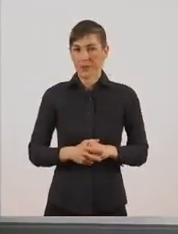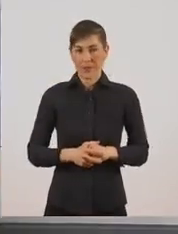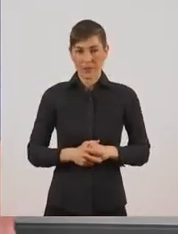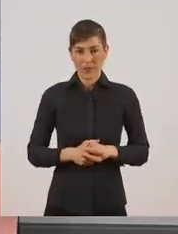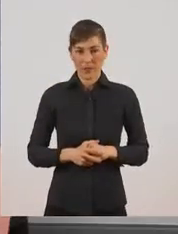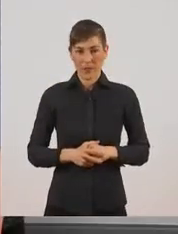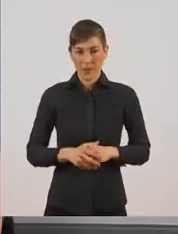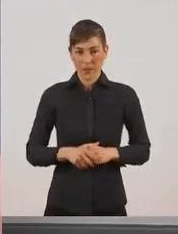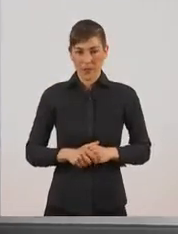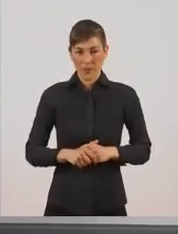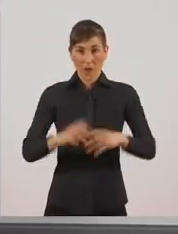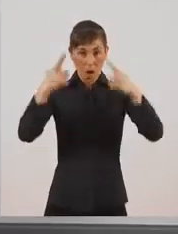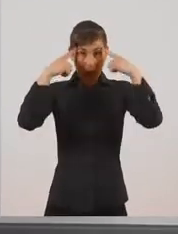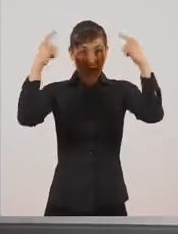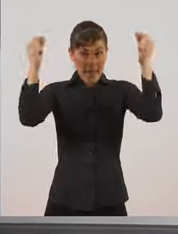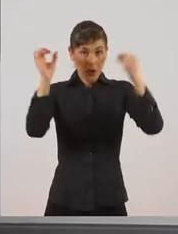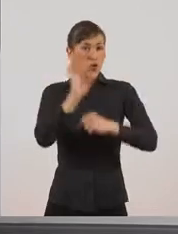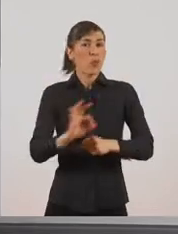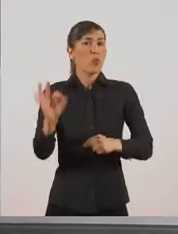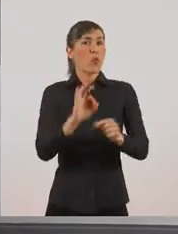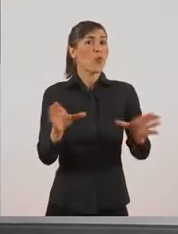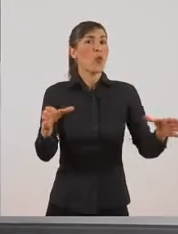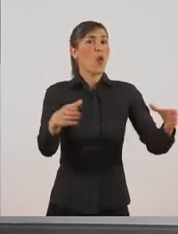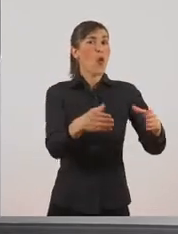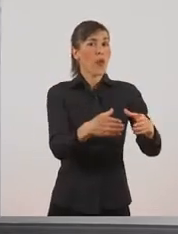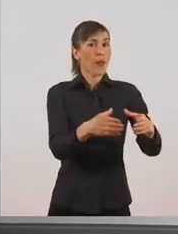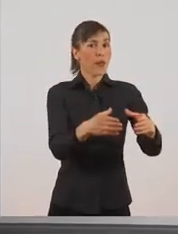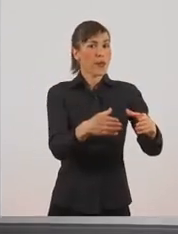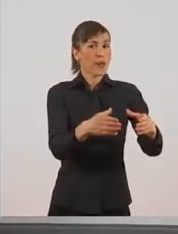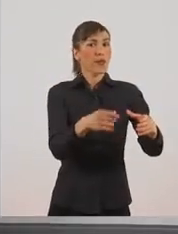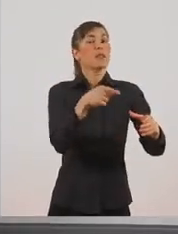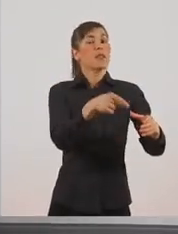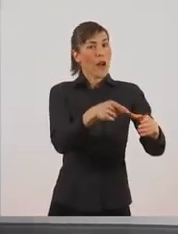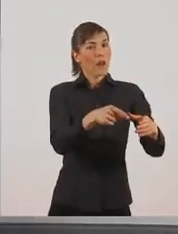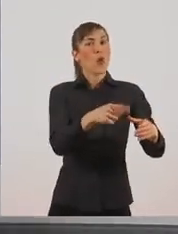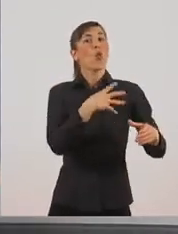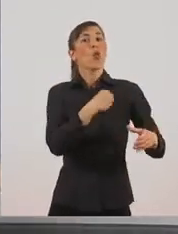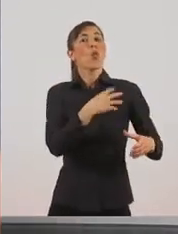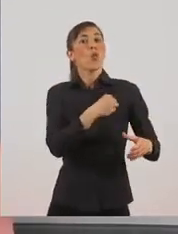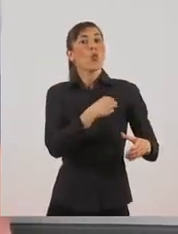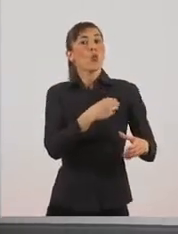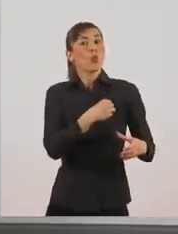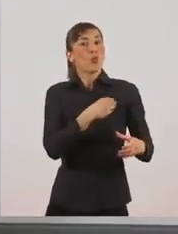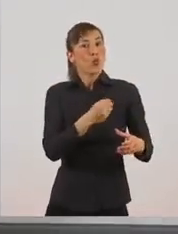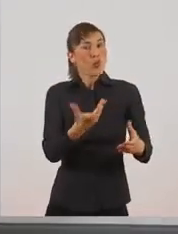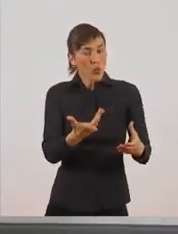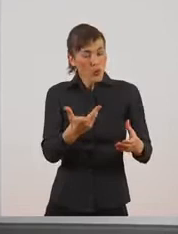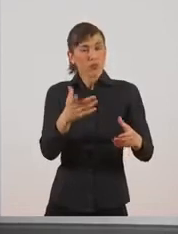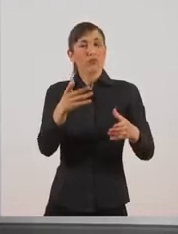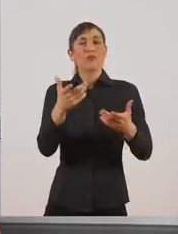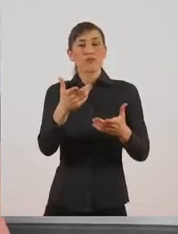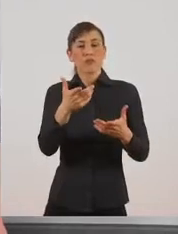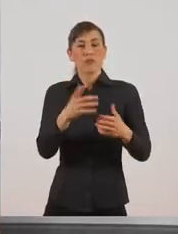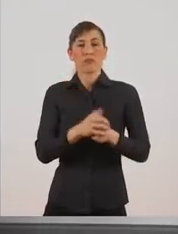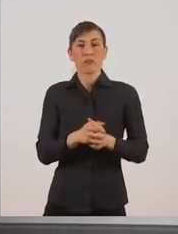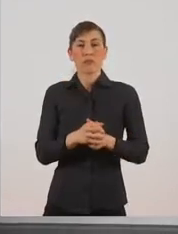Ο λύκος μας ανήκει στην κατηγορία θυλαστικά. Είναι ένα θυλαστικό λοιπόν ζώο και τα